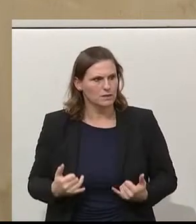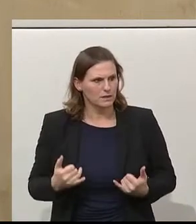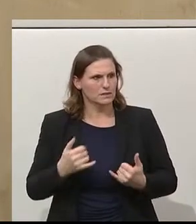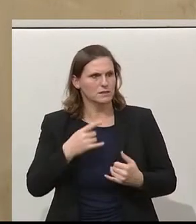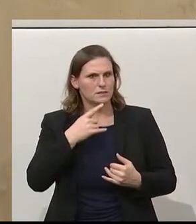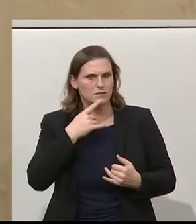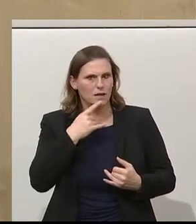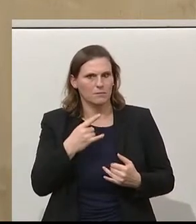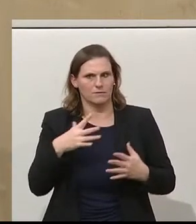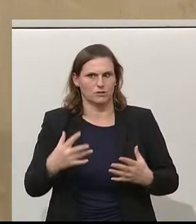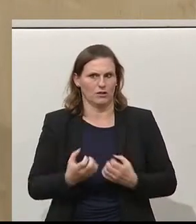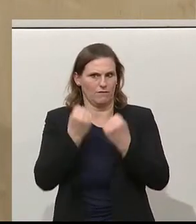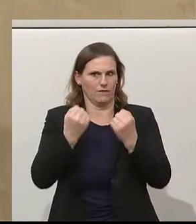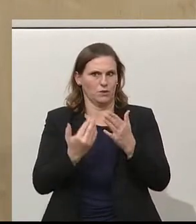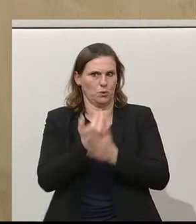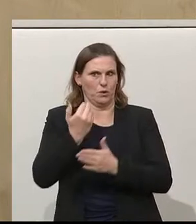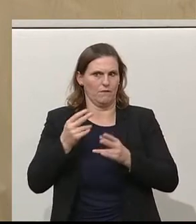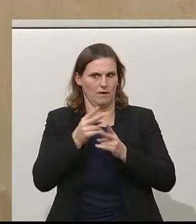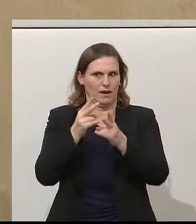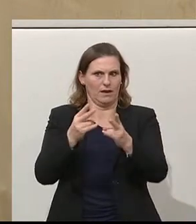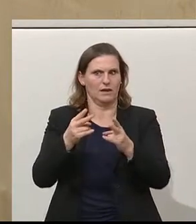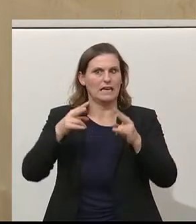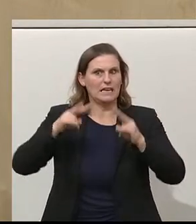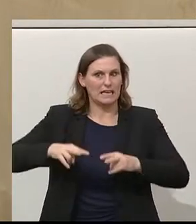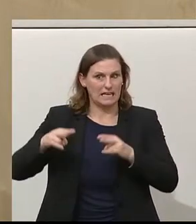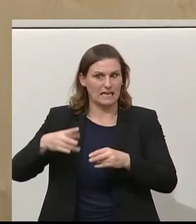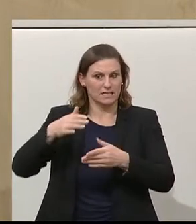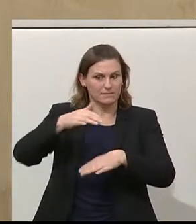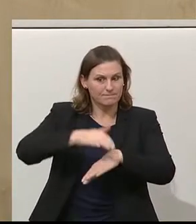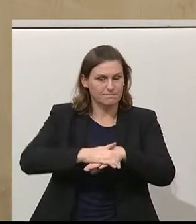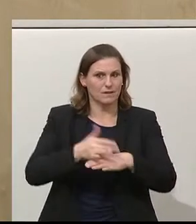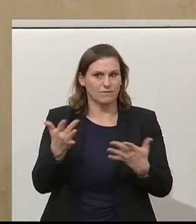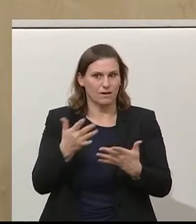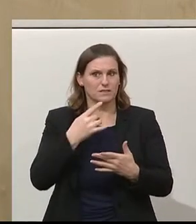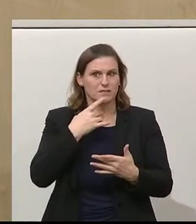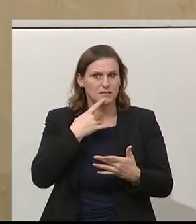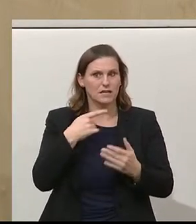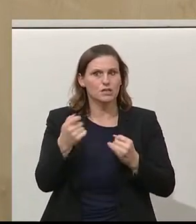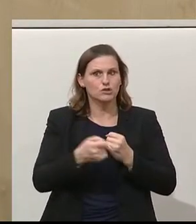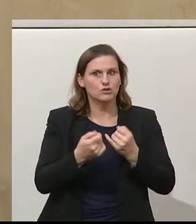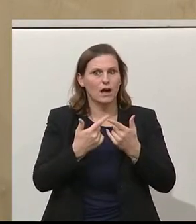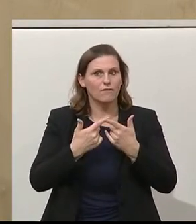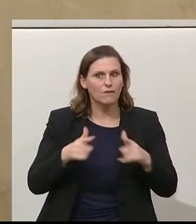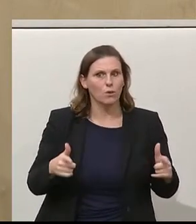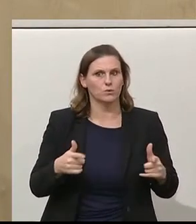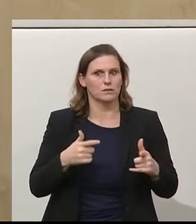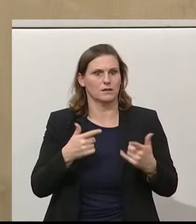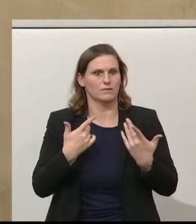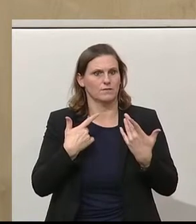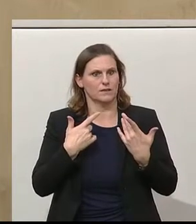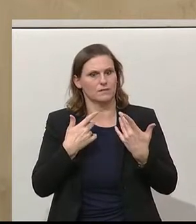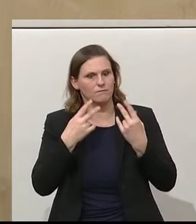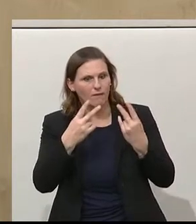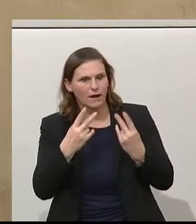und Meinungsterrors geschaffen. Und das Gericht hält hier ausdrücklich fest, dass es hier straflose Werturteile sind, die